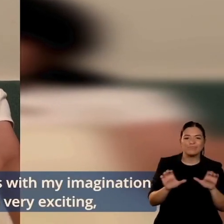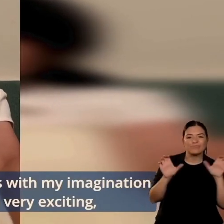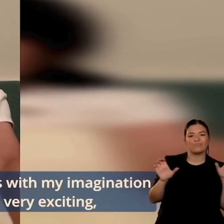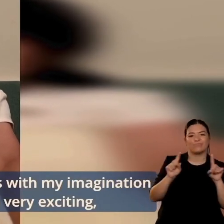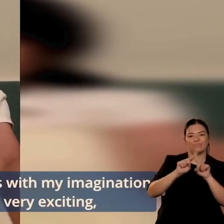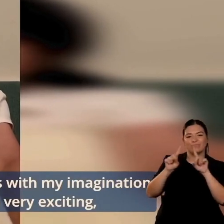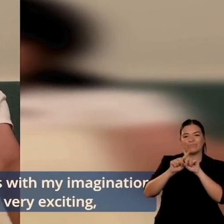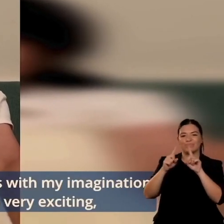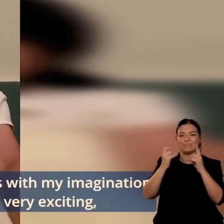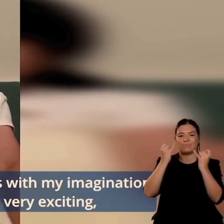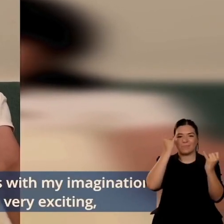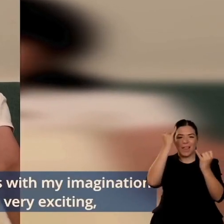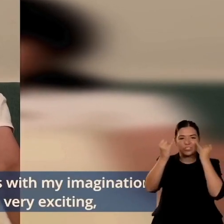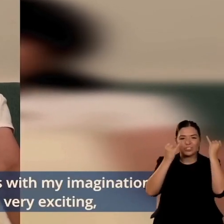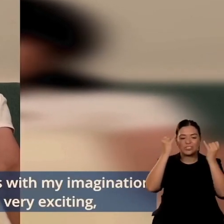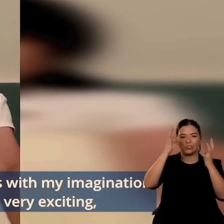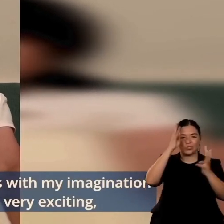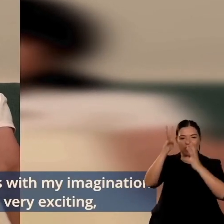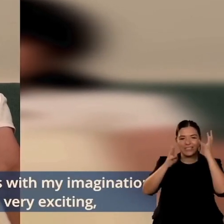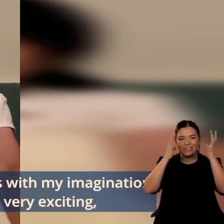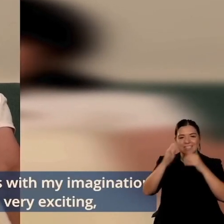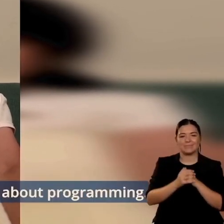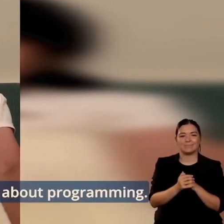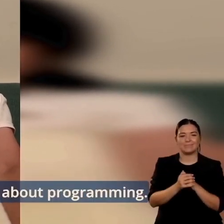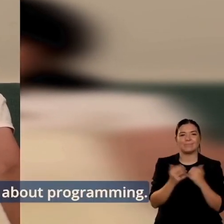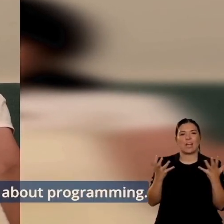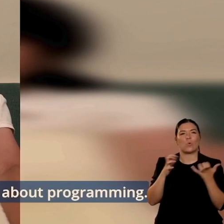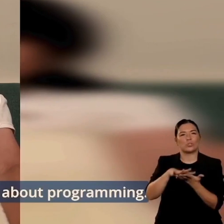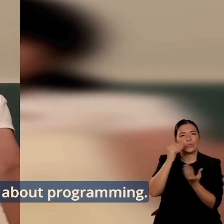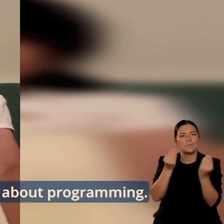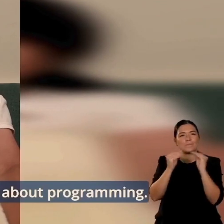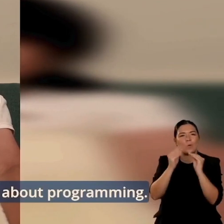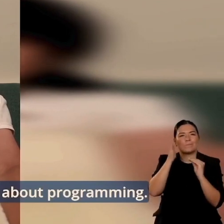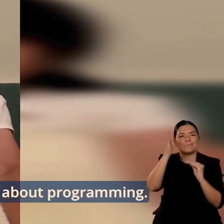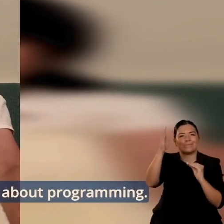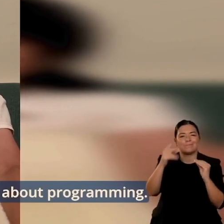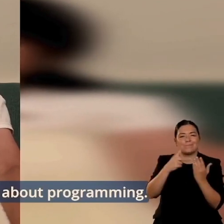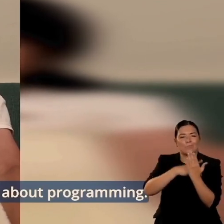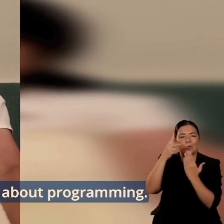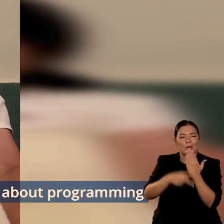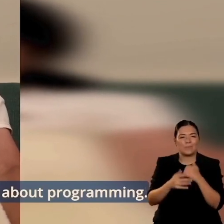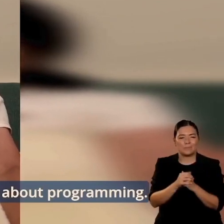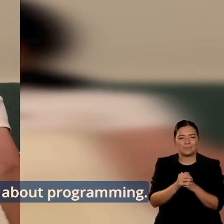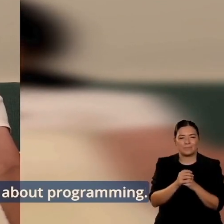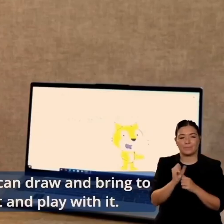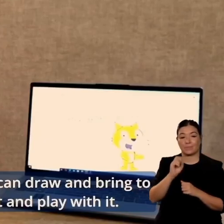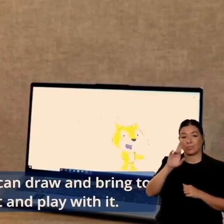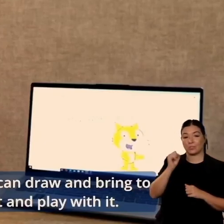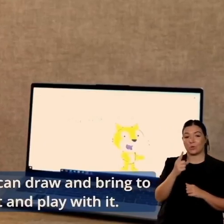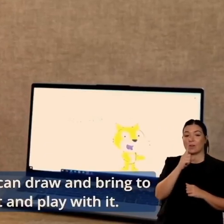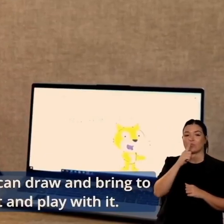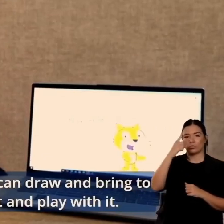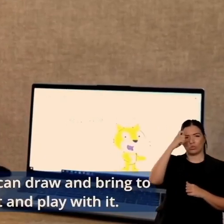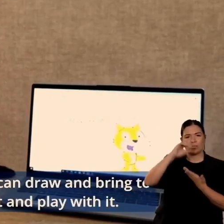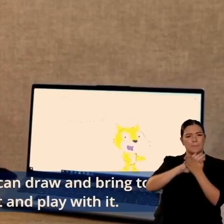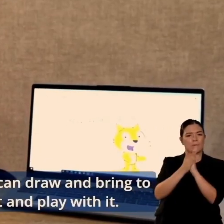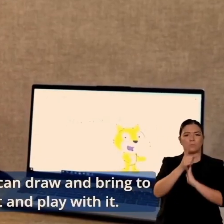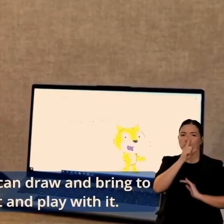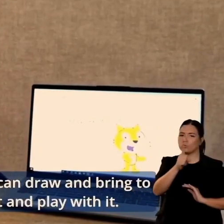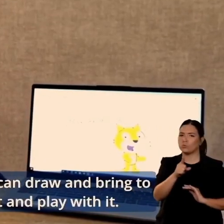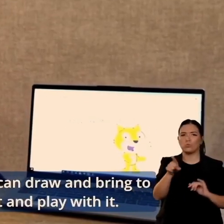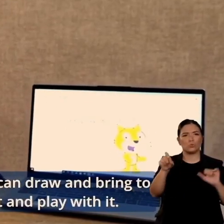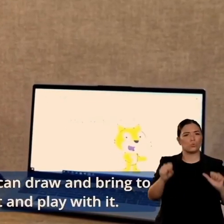possiamo imparare, imparare a fare musica, possiamo suonare anche strumenti. Abbiamo con Scratch